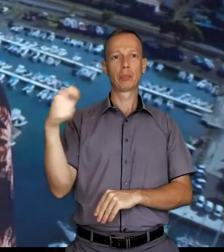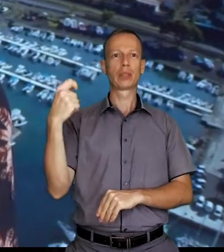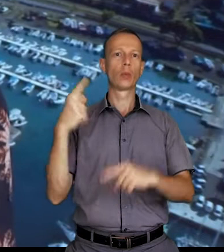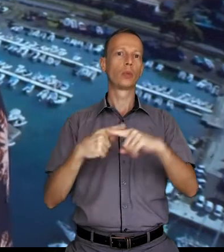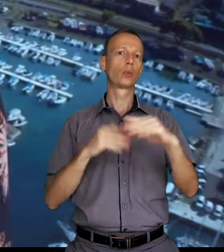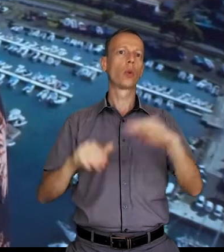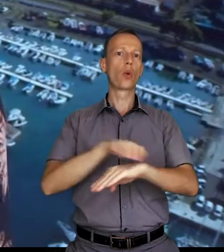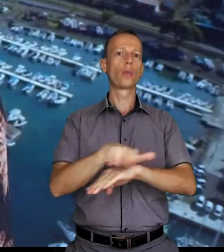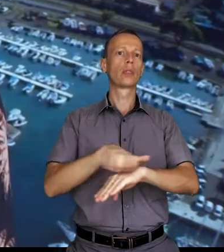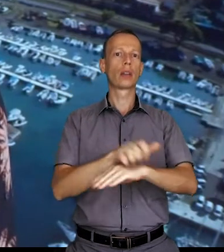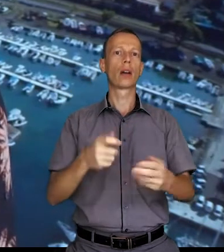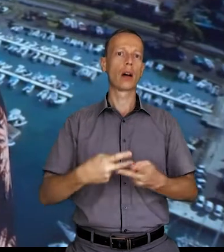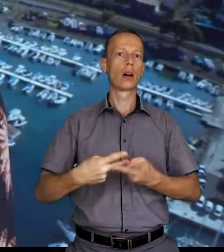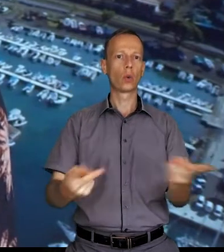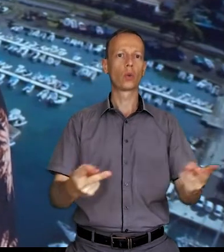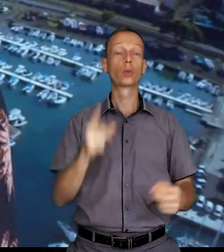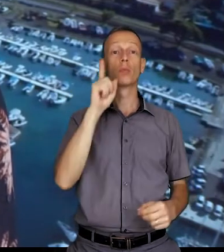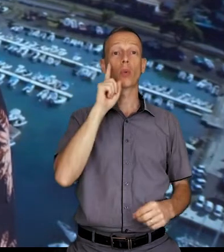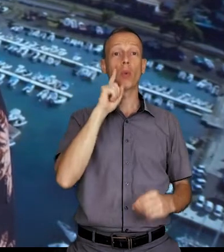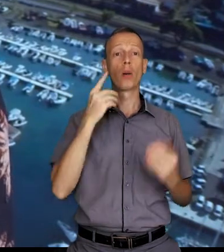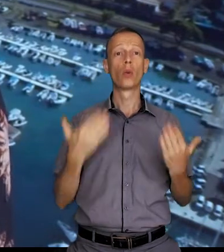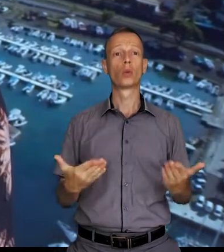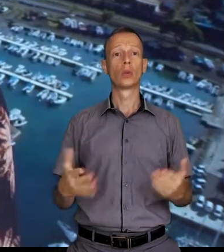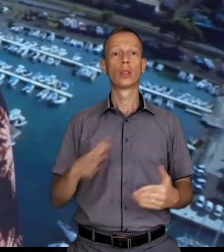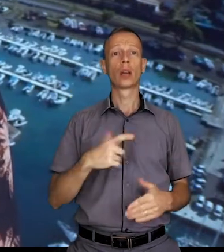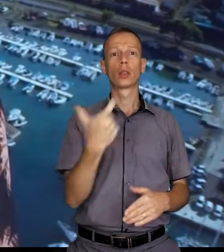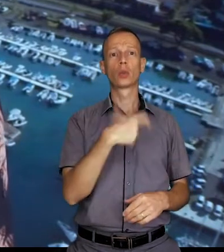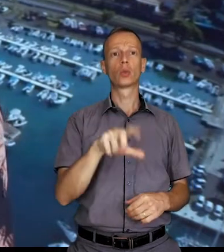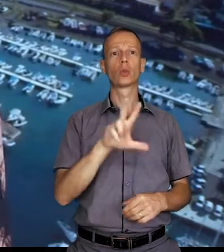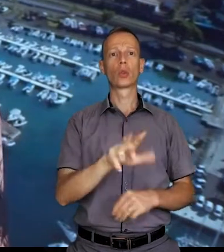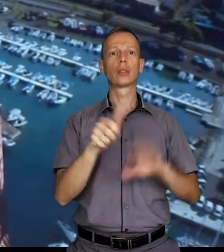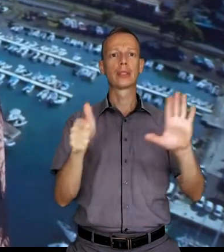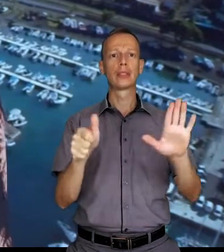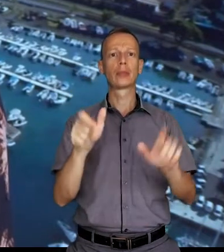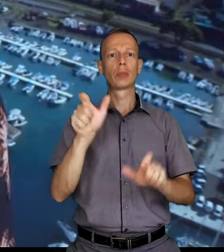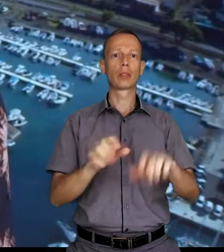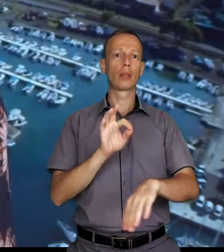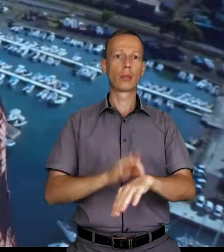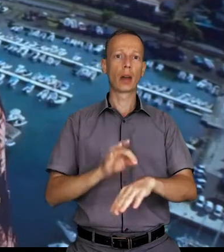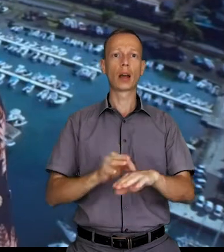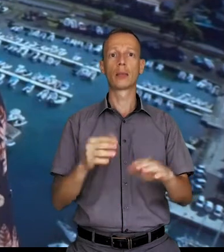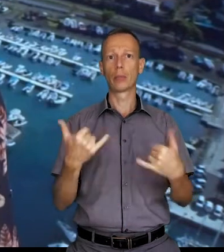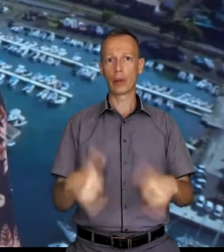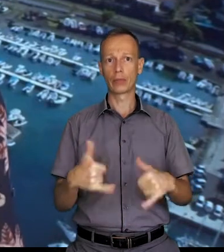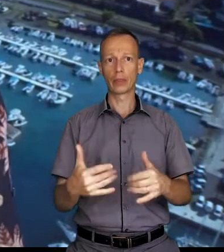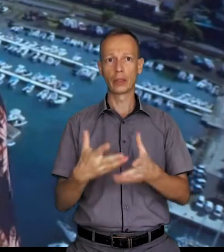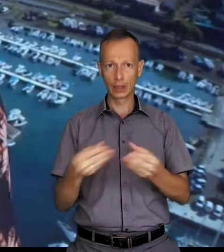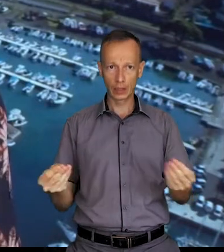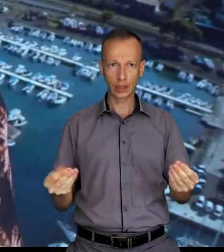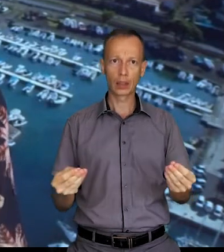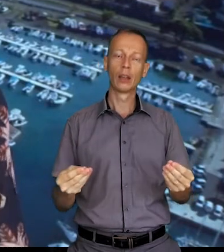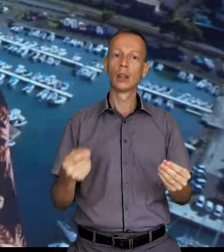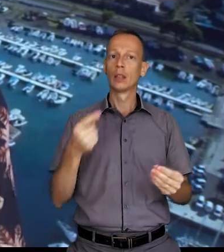nous avons annoncé aujourd'hui Edouard Fritsch et Dominique Sorin pour la bonne raison. Aujourd'hui, nous sommes à 236 cas actifs